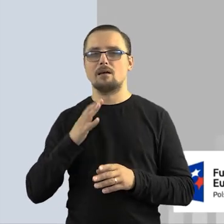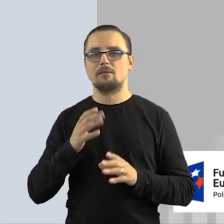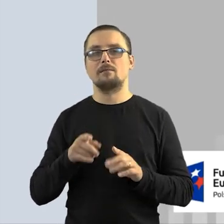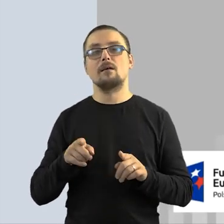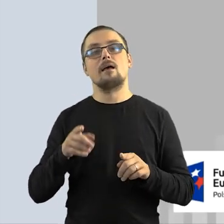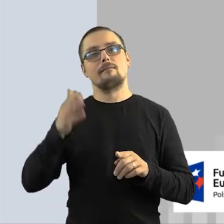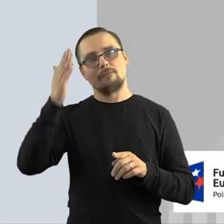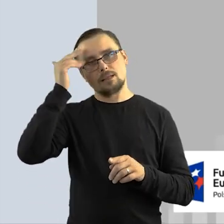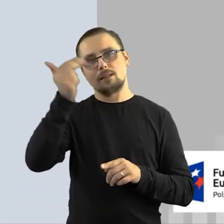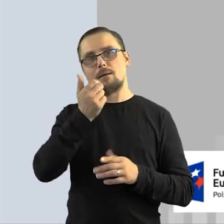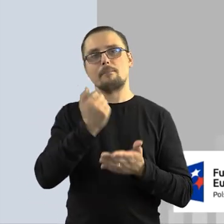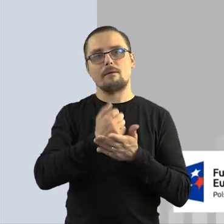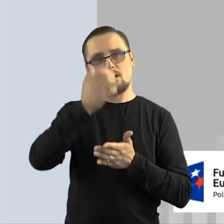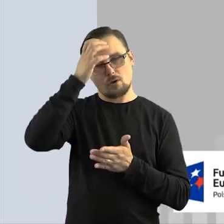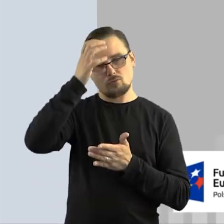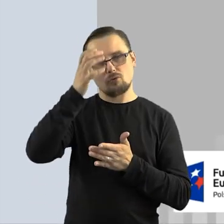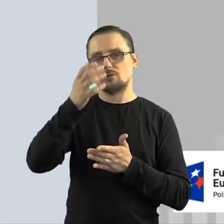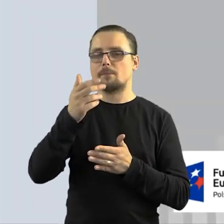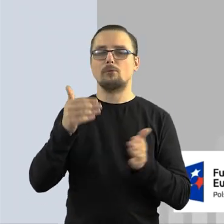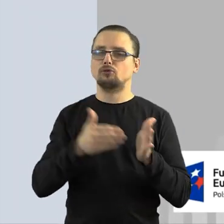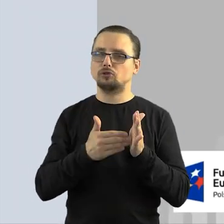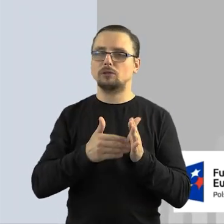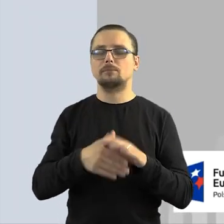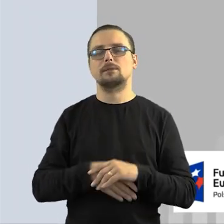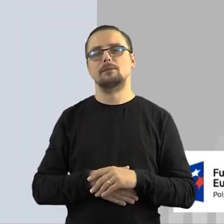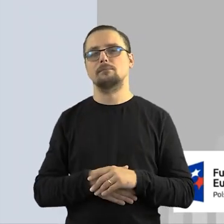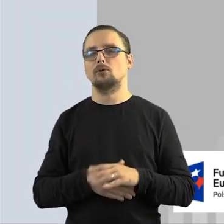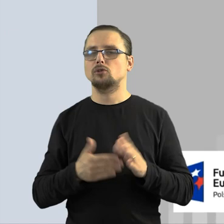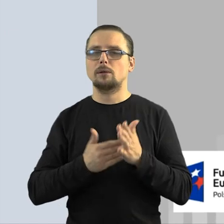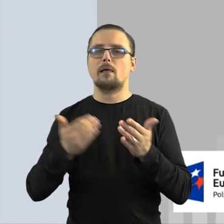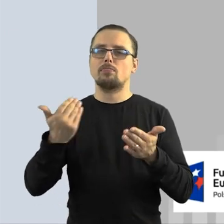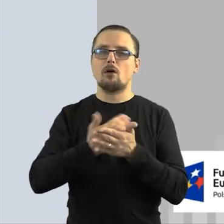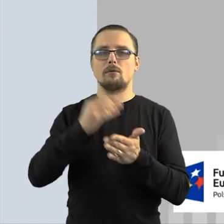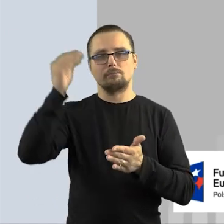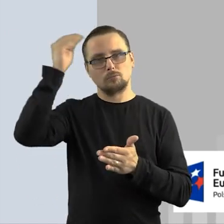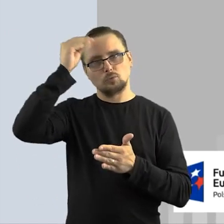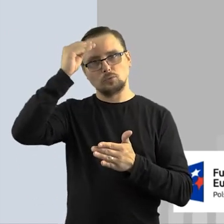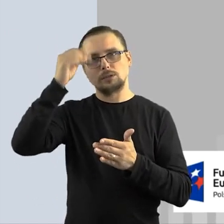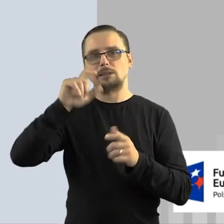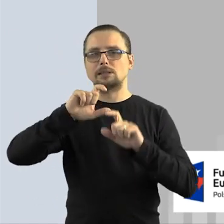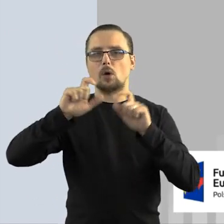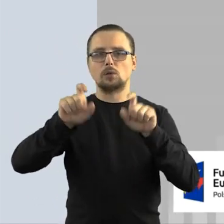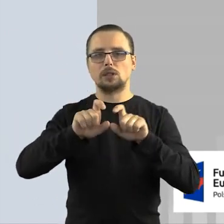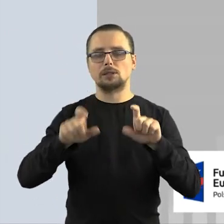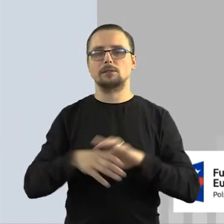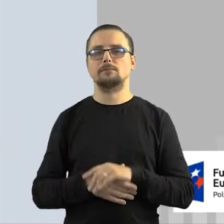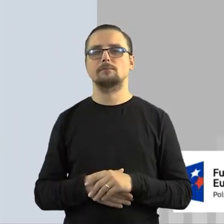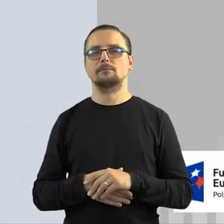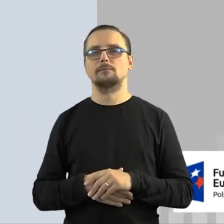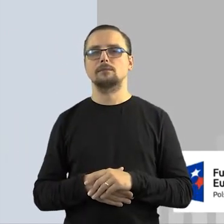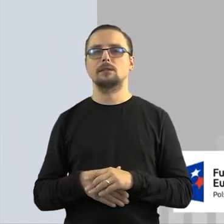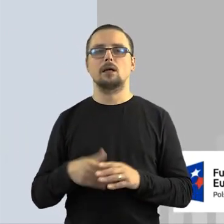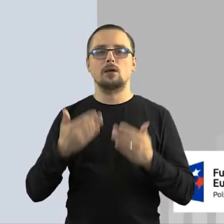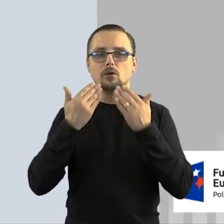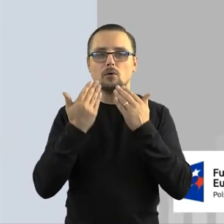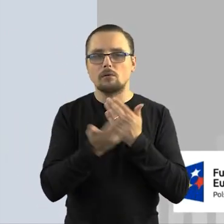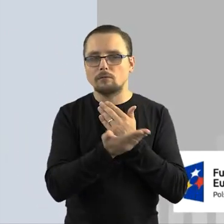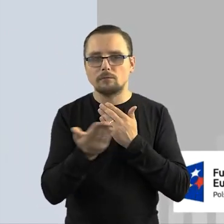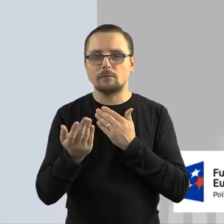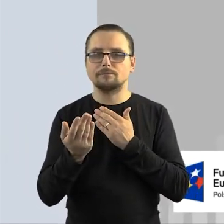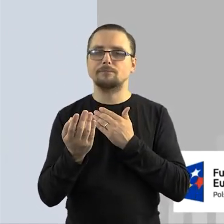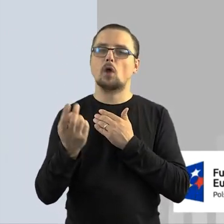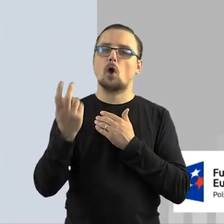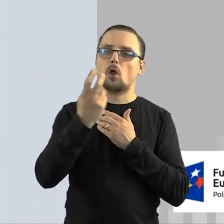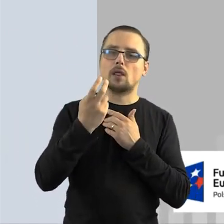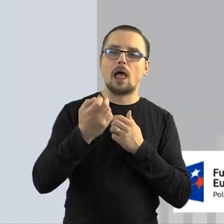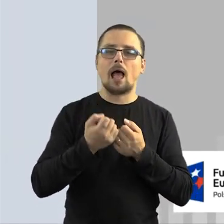i chyba wydaje się, że jest też bardzo potrzebna i jest na tą wiedzę popyt cały czas. I chciałabym